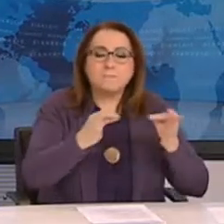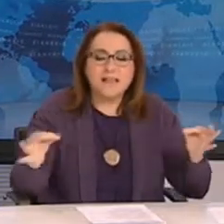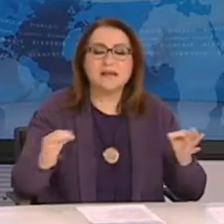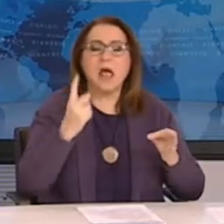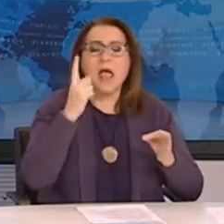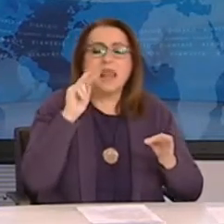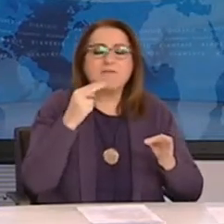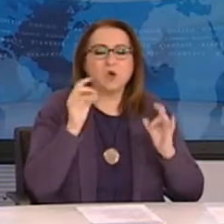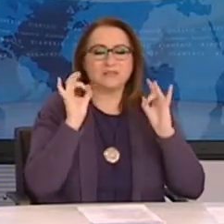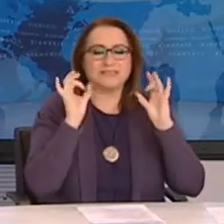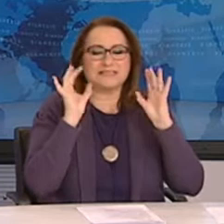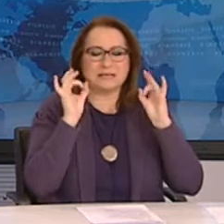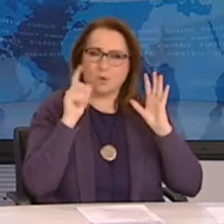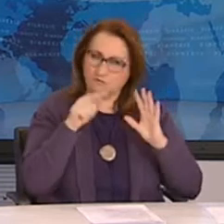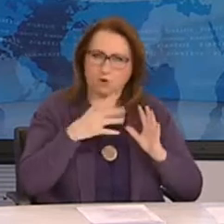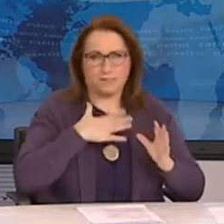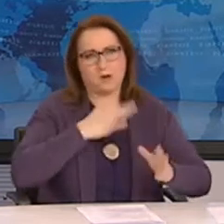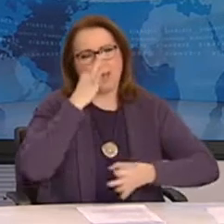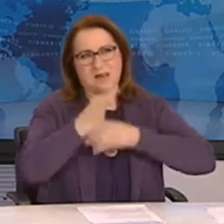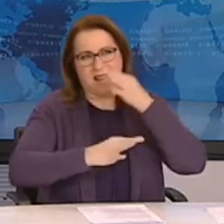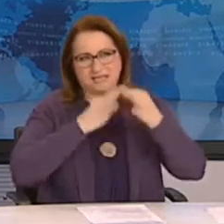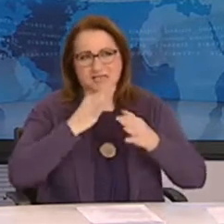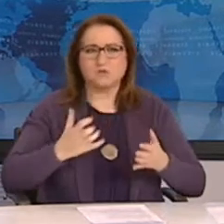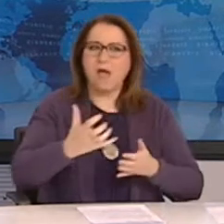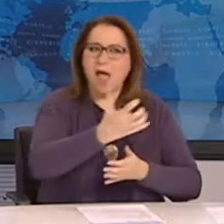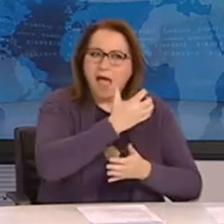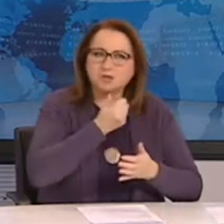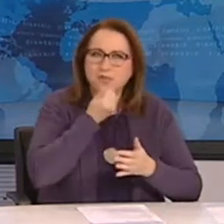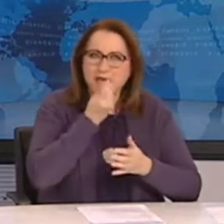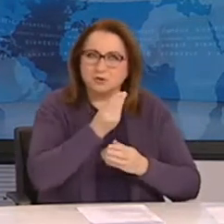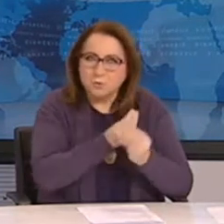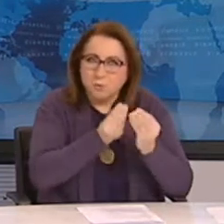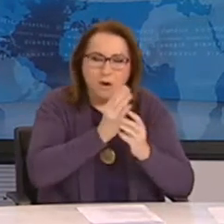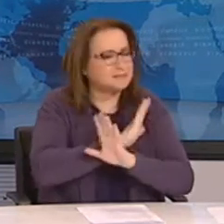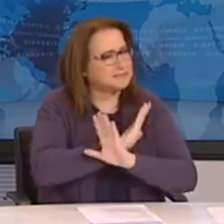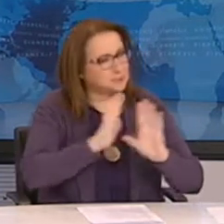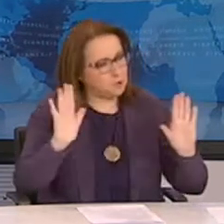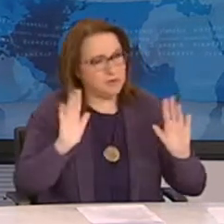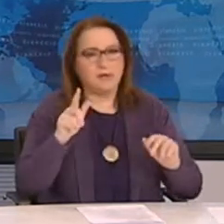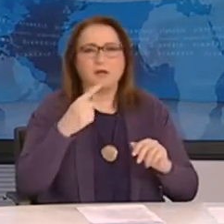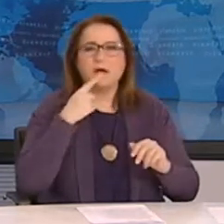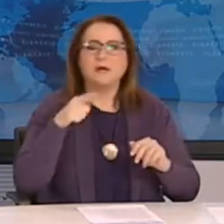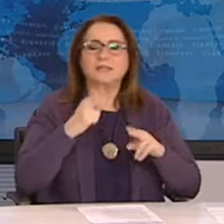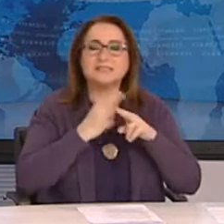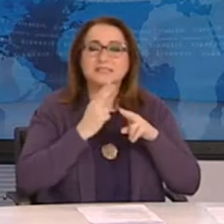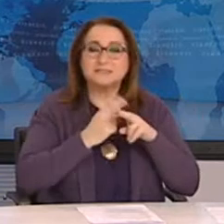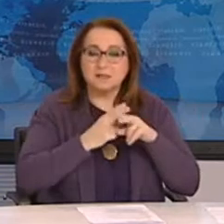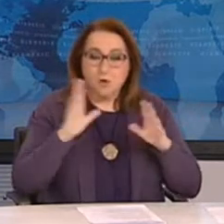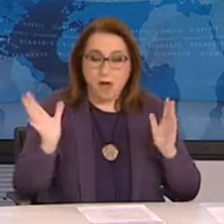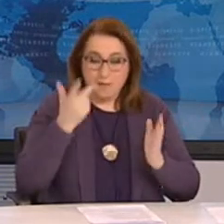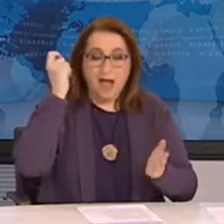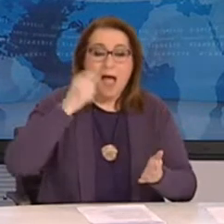Αυτό θα πρέπει λίγο να το εξηγήσουμε. Όπως μας το έφτιαξαν μόλις πριν από λίγο κυβερνητικές πηγές, εφόσον ας πούμε μειωθεί το